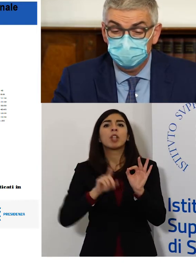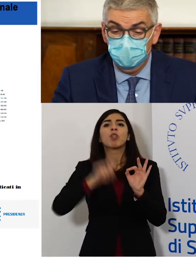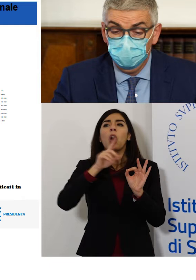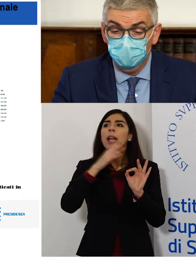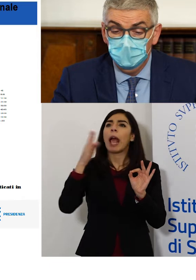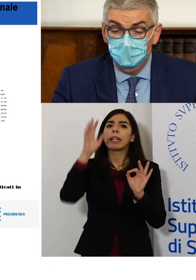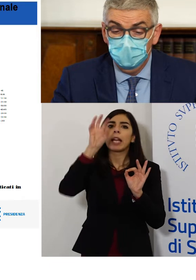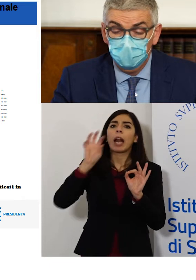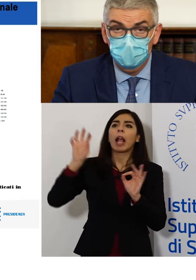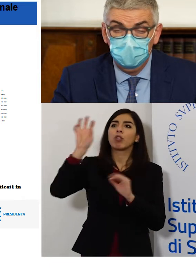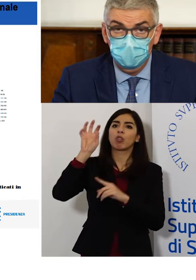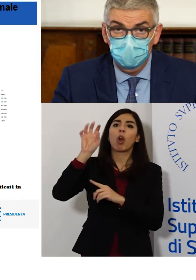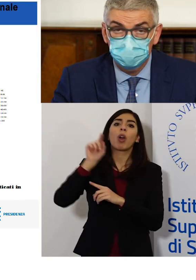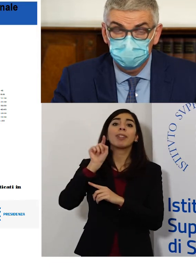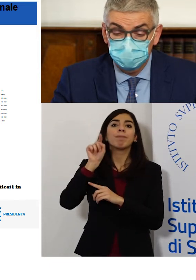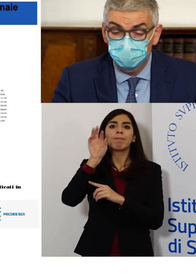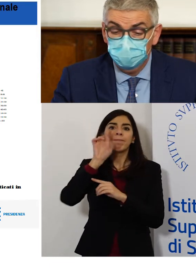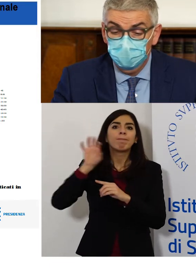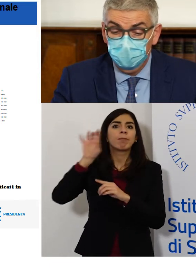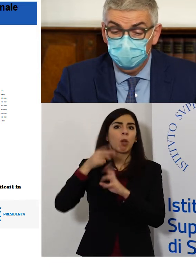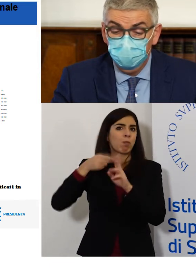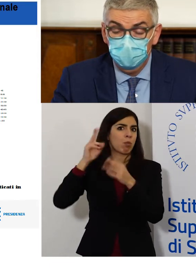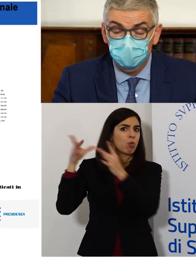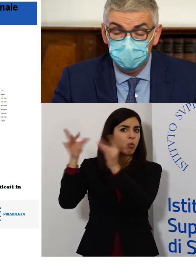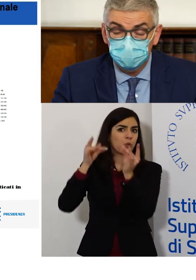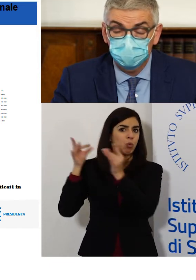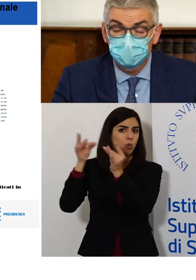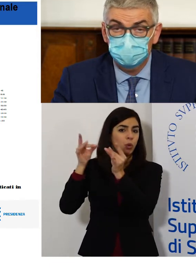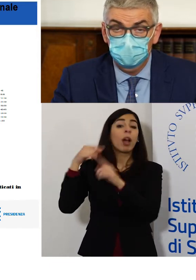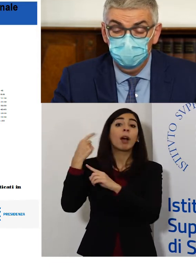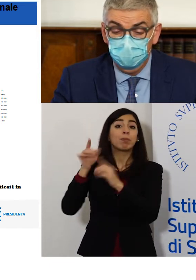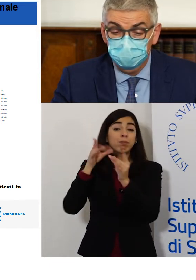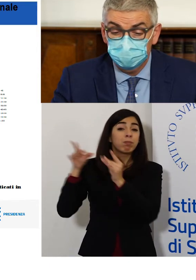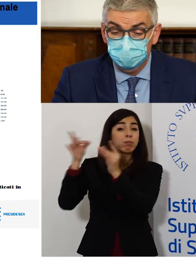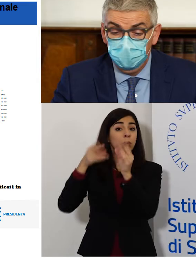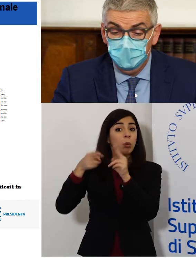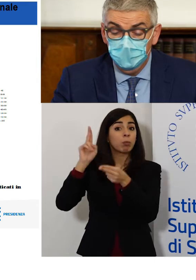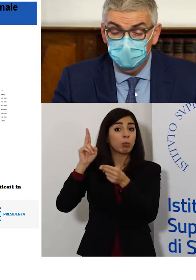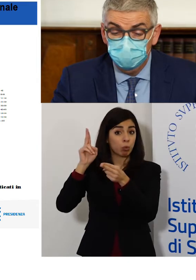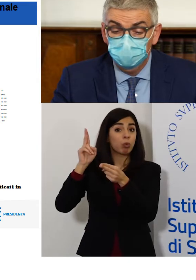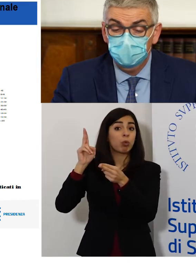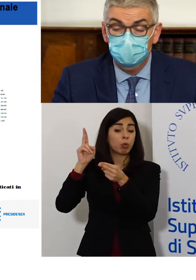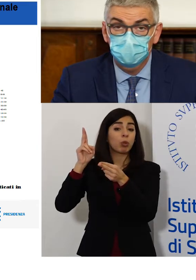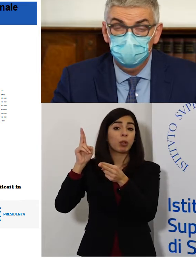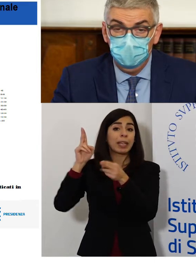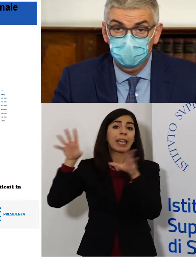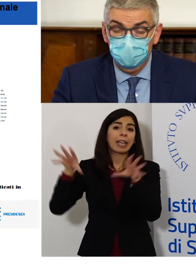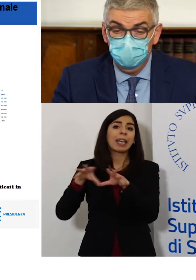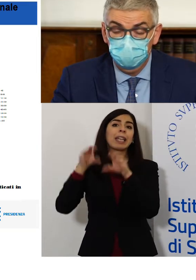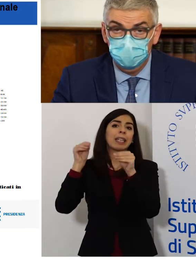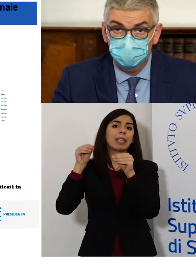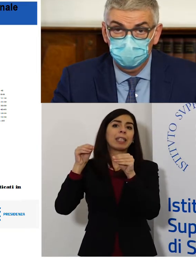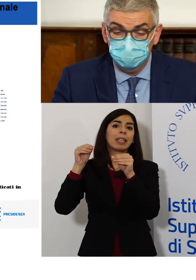-est siano quelle che hanno la circolazione più elevata e questa circolazione elevata si sta diffondendo